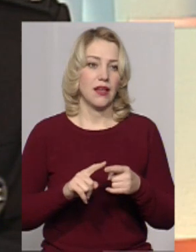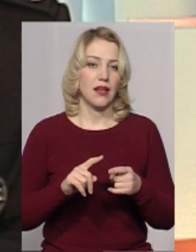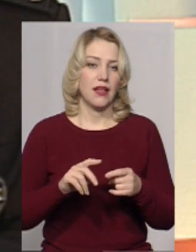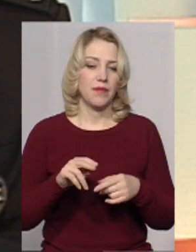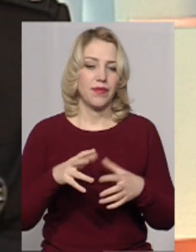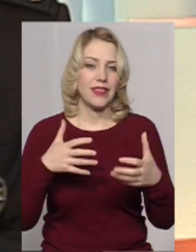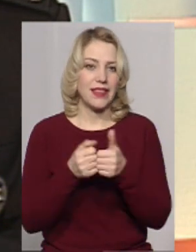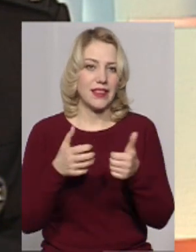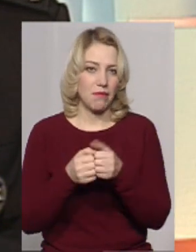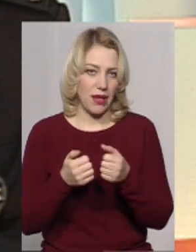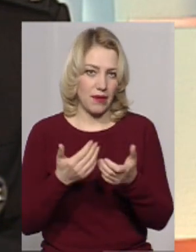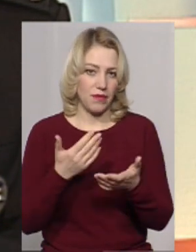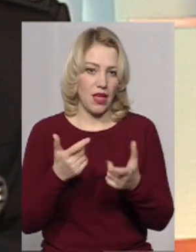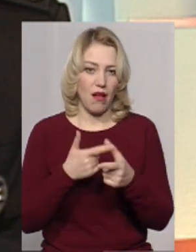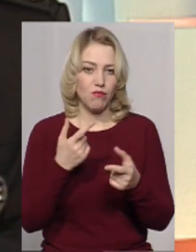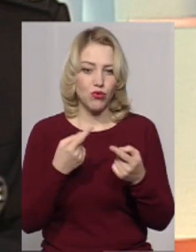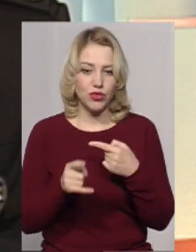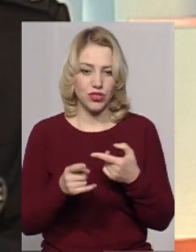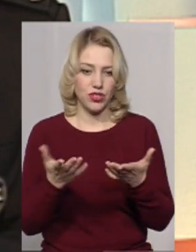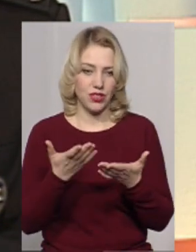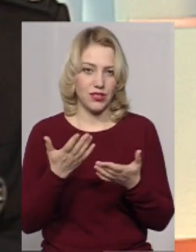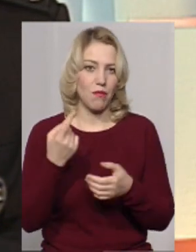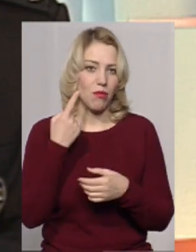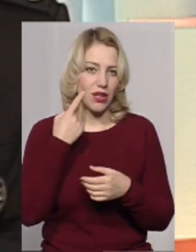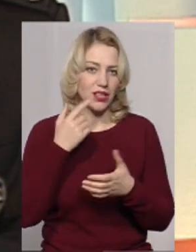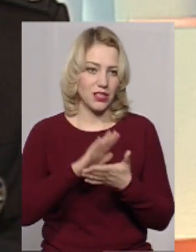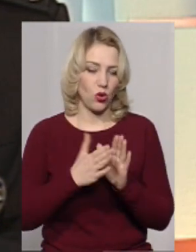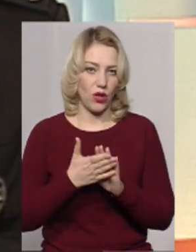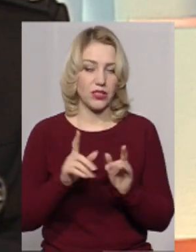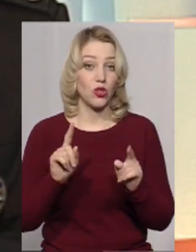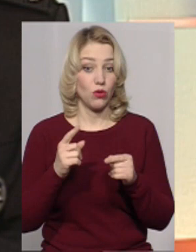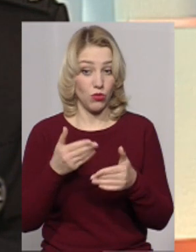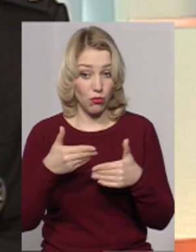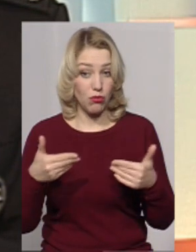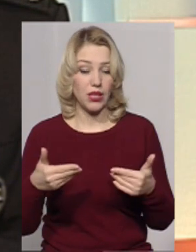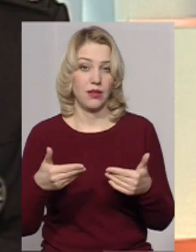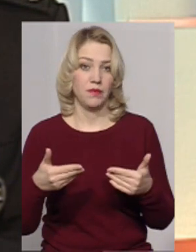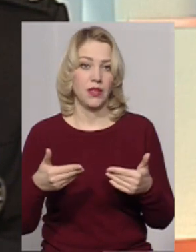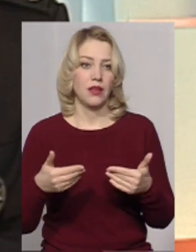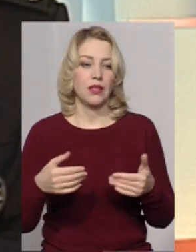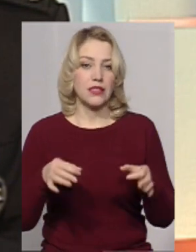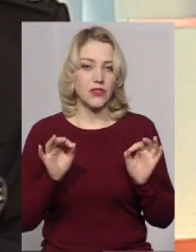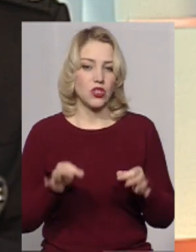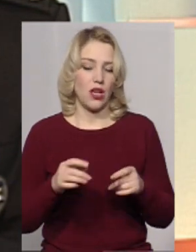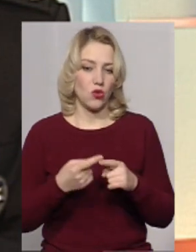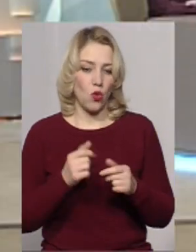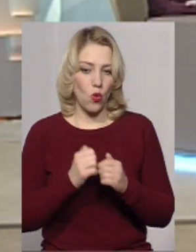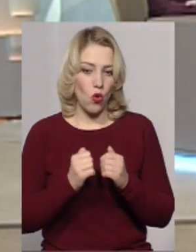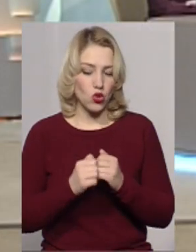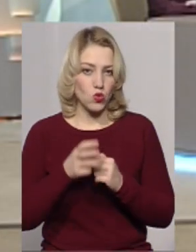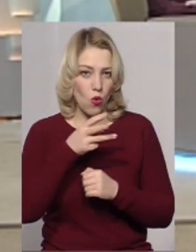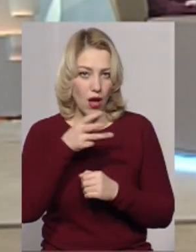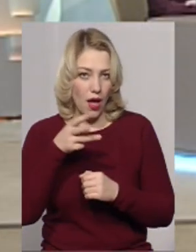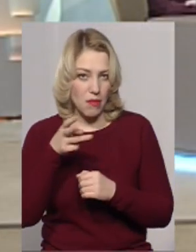або якісь інші перекрі ситуації відбуваються. Тому ми, звичайно, кожну камеру, яку ми будемо,